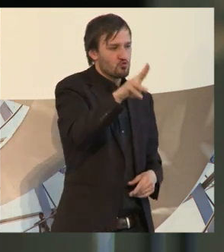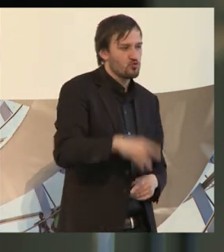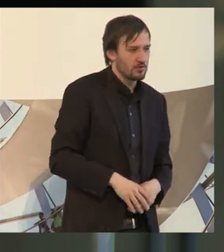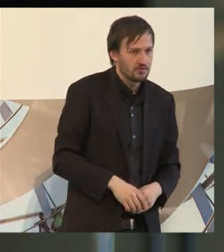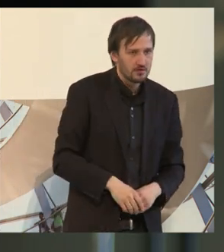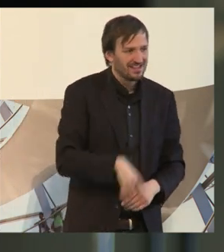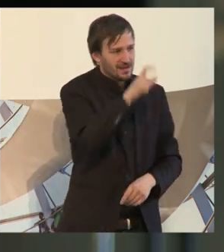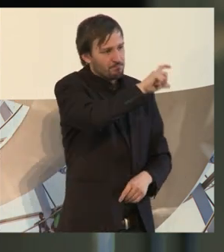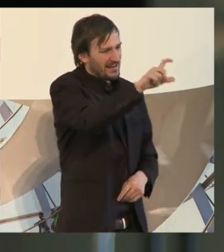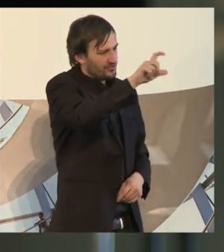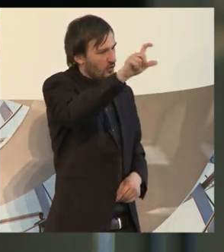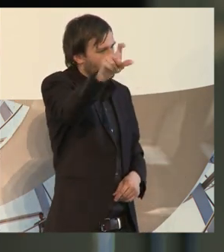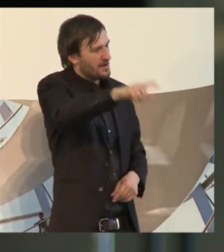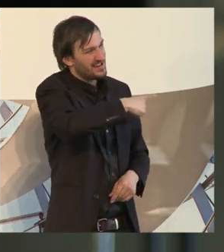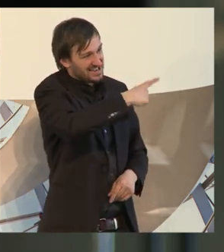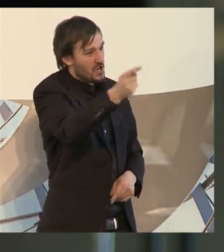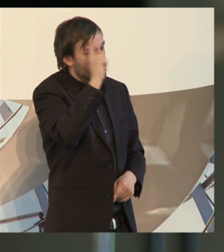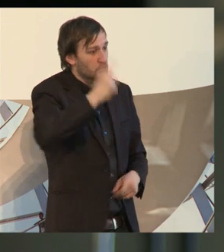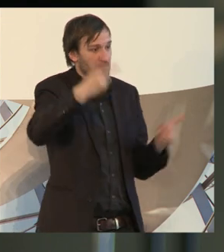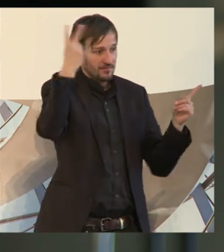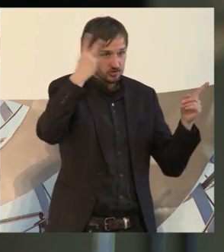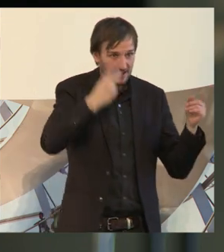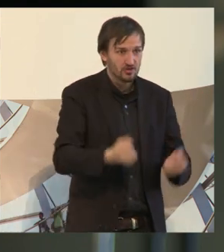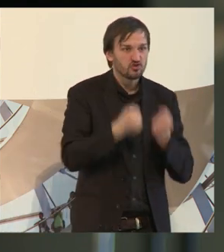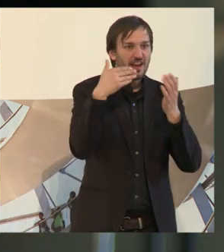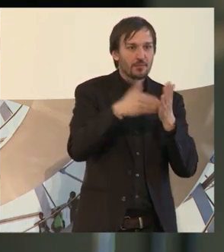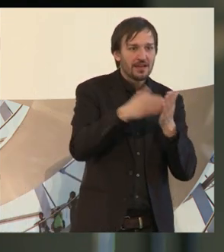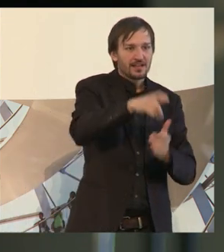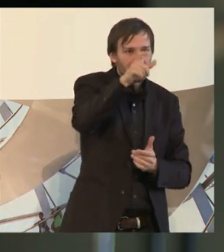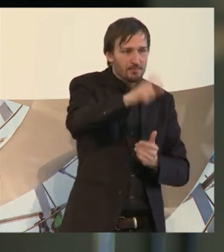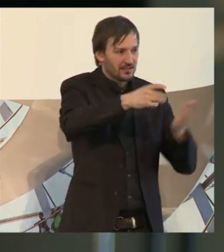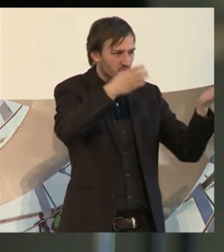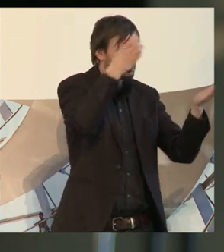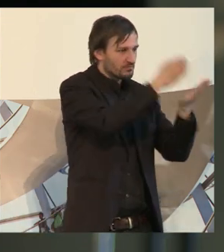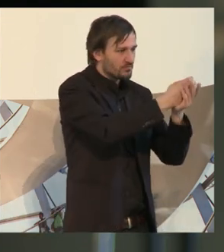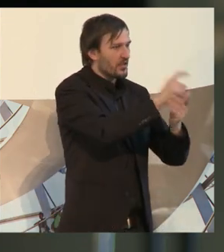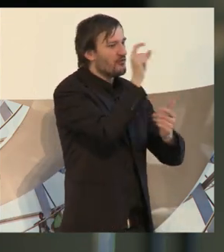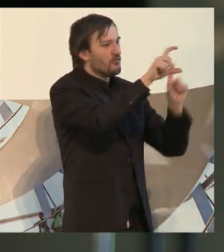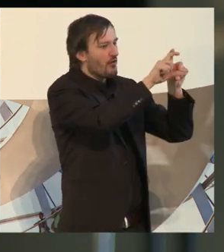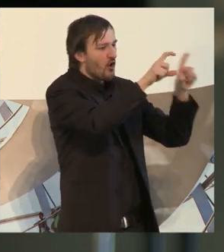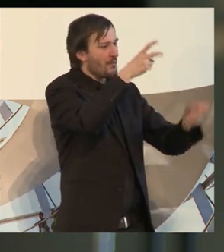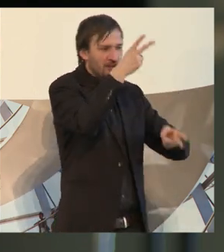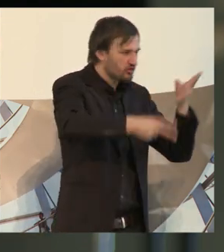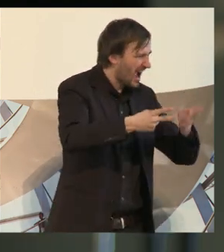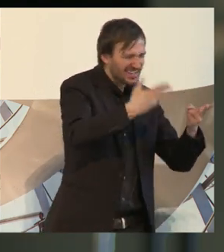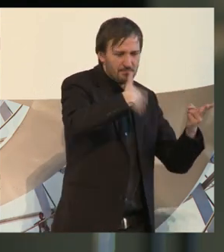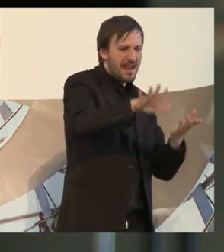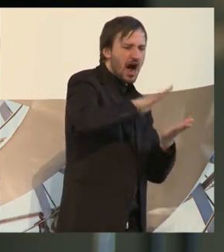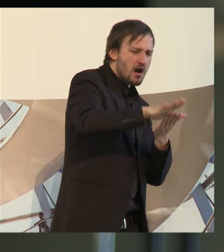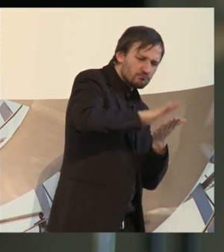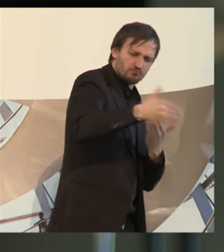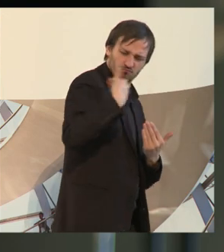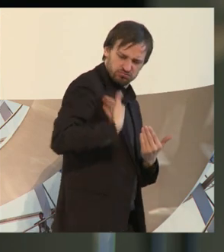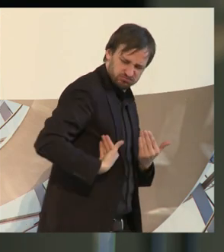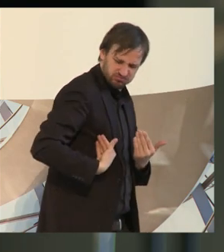begreifen, dass mit der Beschäftigung eines schwerbehinderten Menschen kein Schaden entsteht, dass es kein größerer Aufwand ist. Das